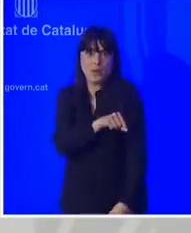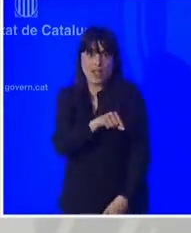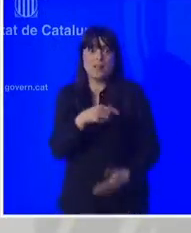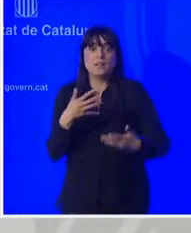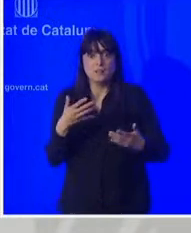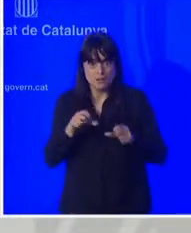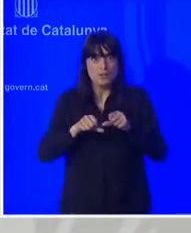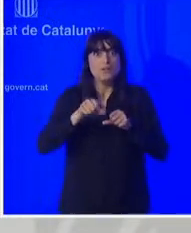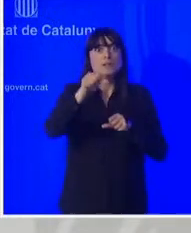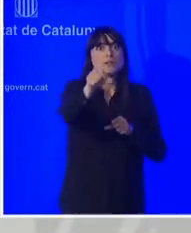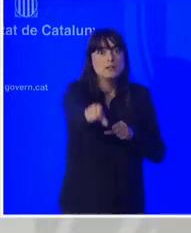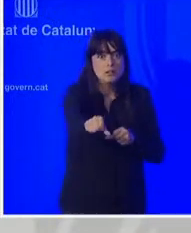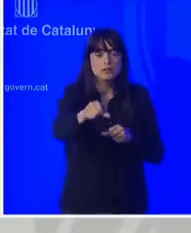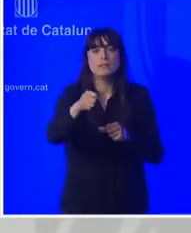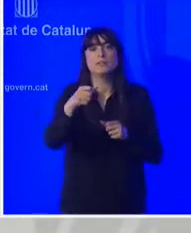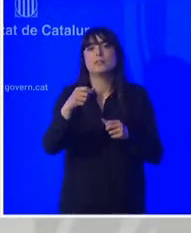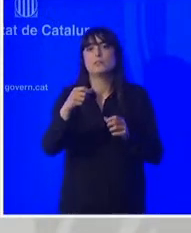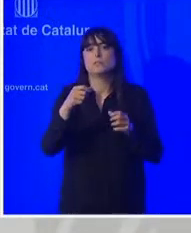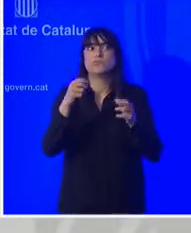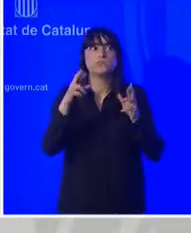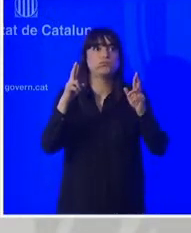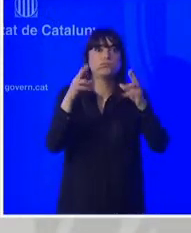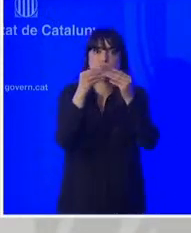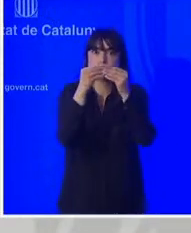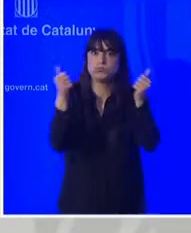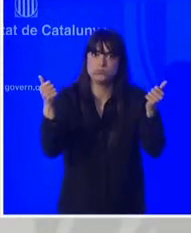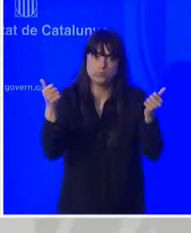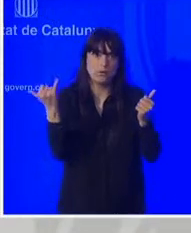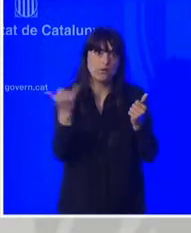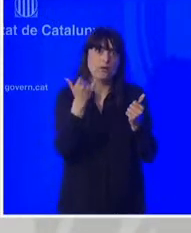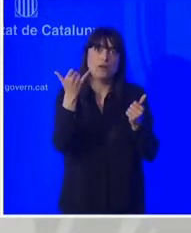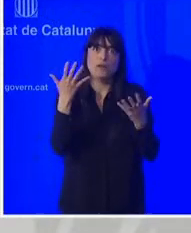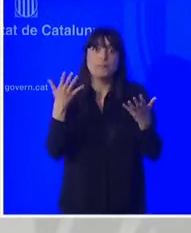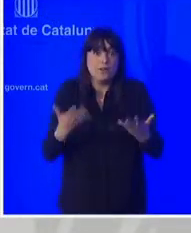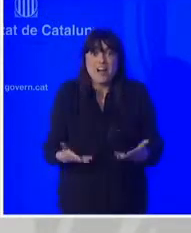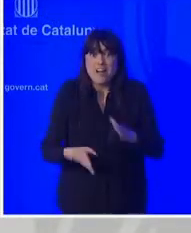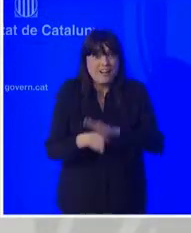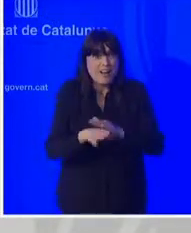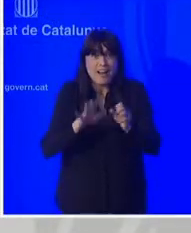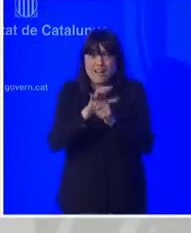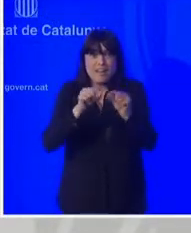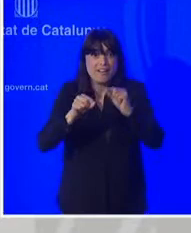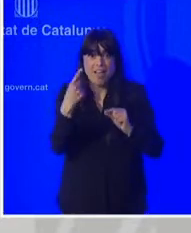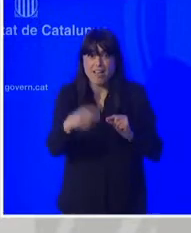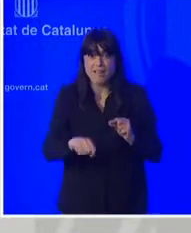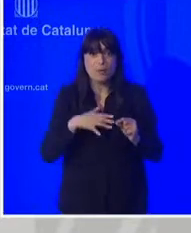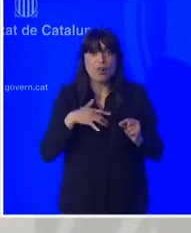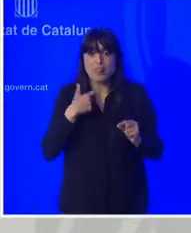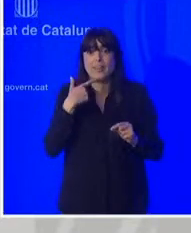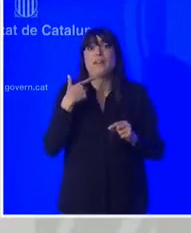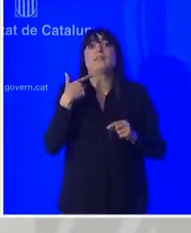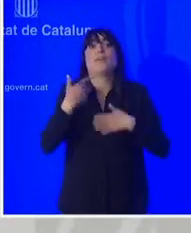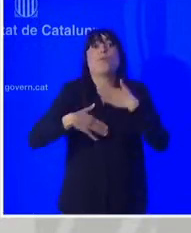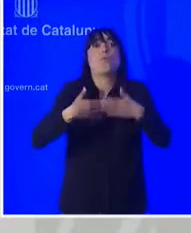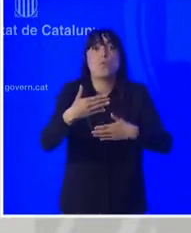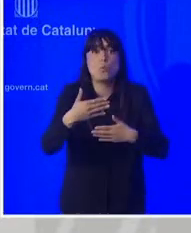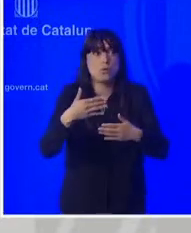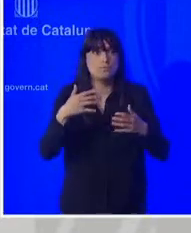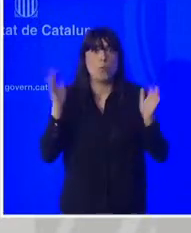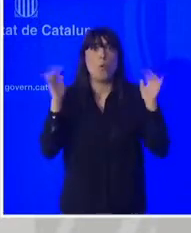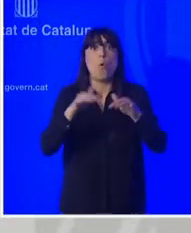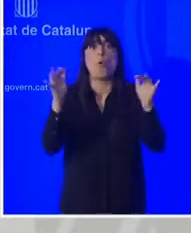acabar de vèncer aquesta pandèmia en la que estem encara lluitant i per tant doncs hem de ser molt curosos amb tenir pressa amb dur a terme